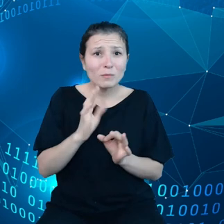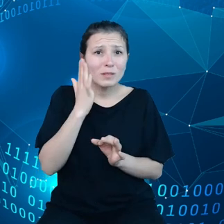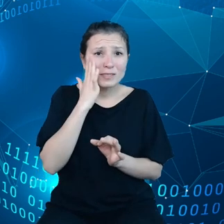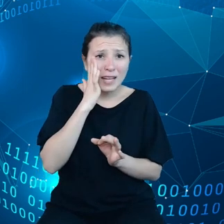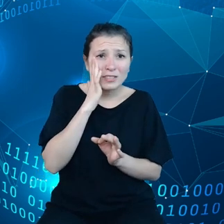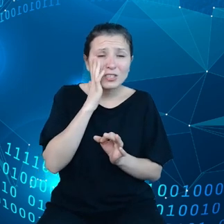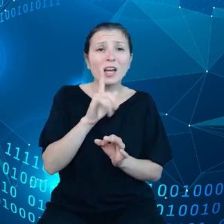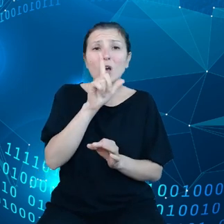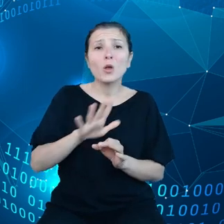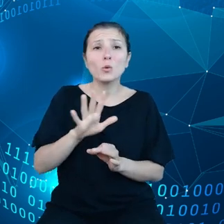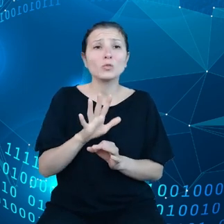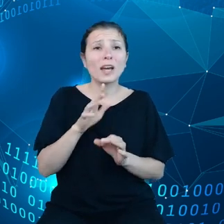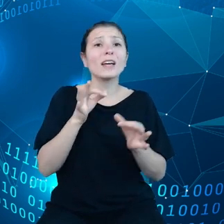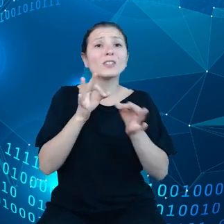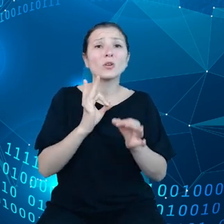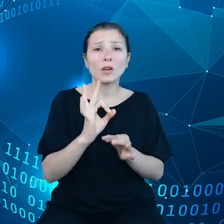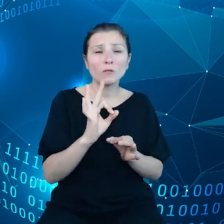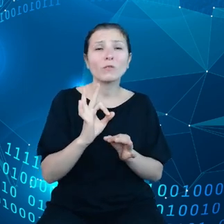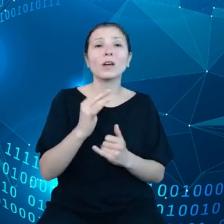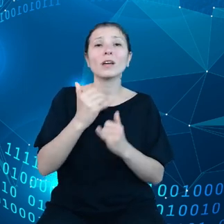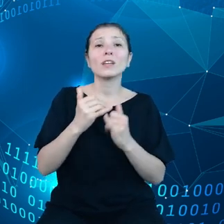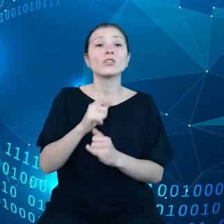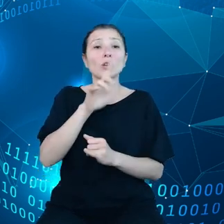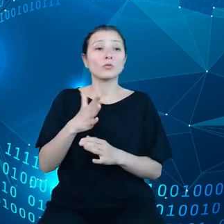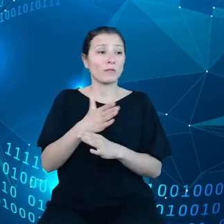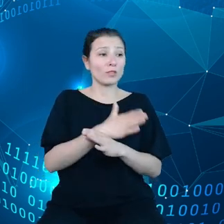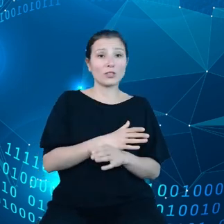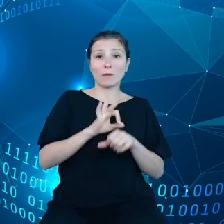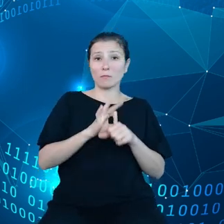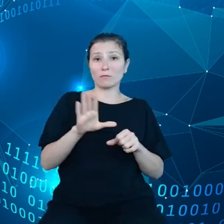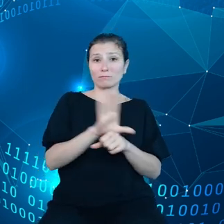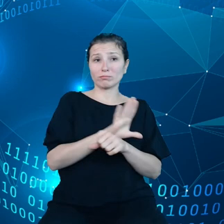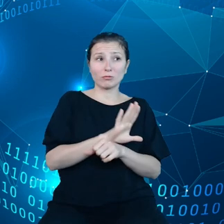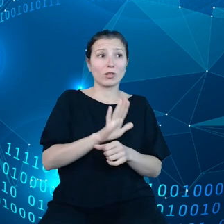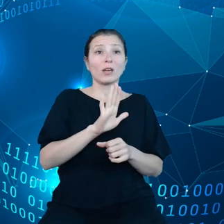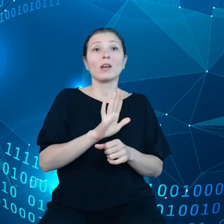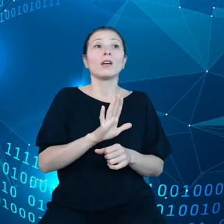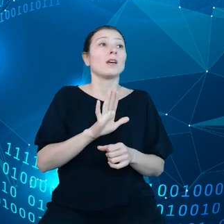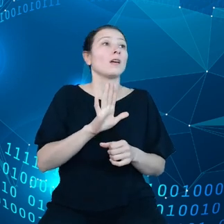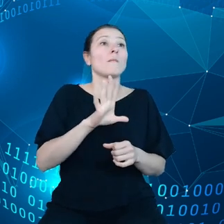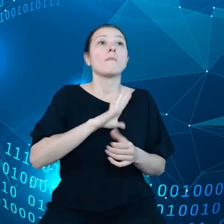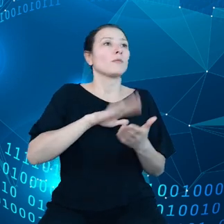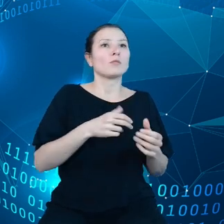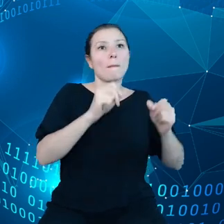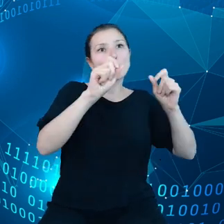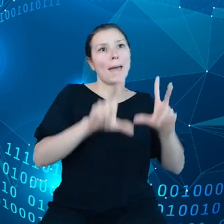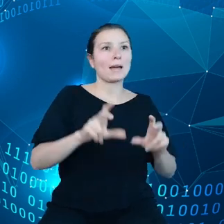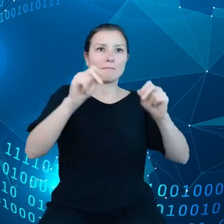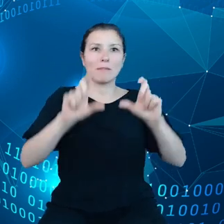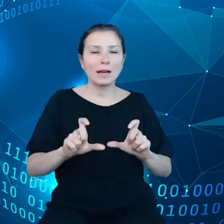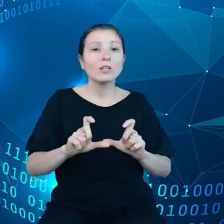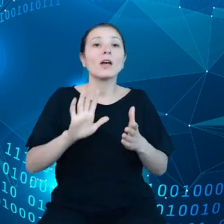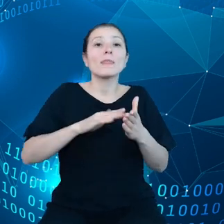ci ludzie przedtem, jeżeli prowadzili biznesy, czy mieli seryjnego pecha. To znaczy, czy na przykład na 10 firm